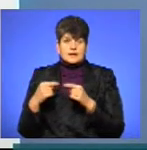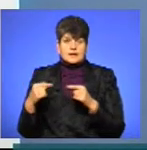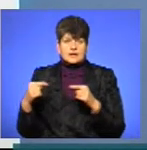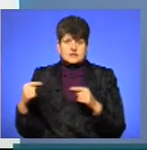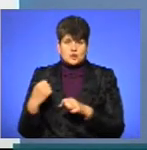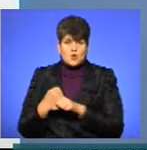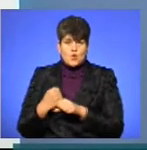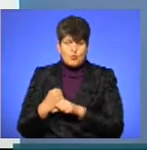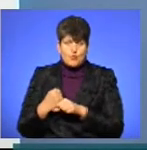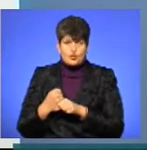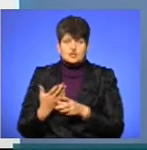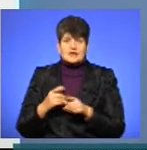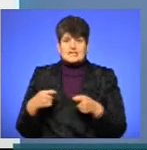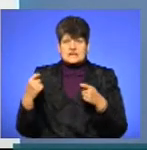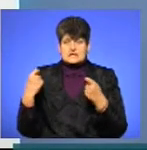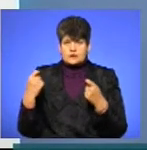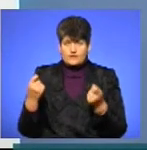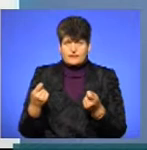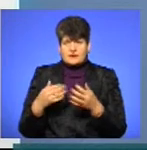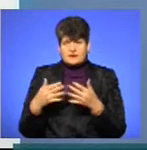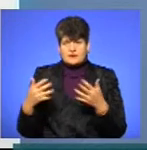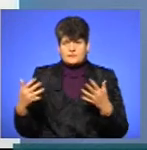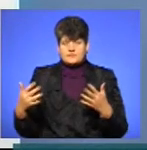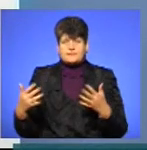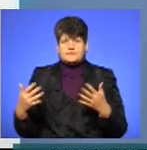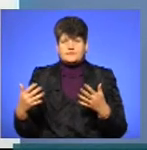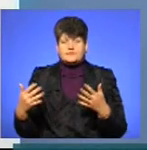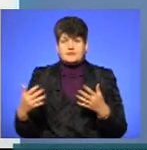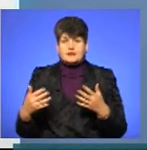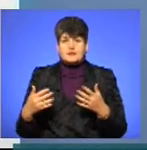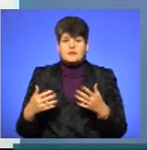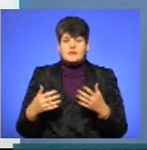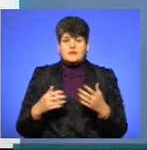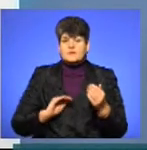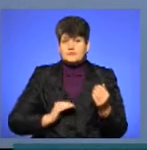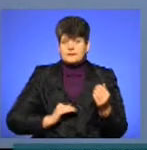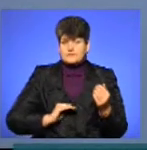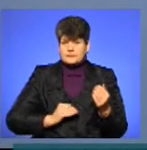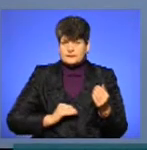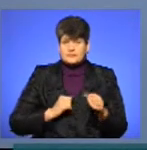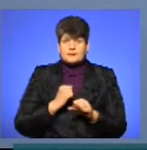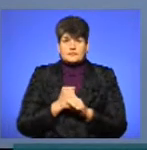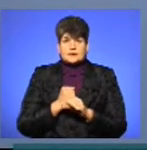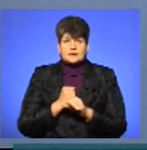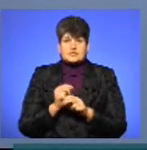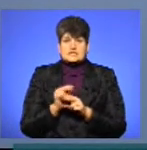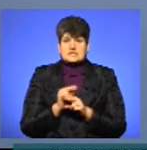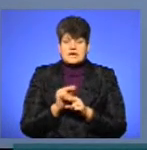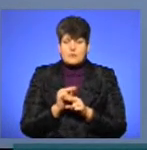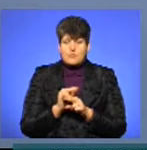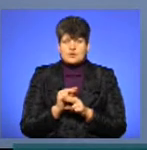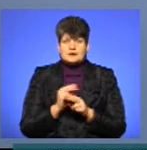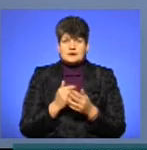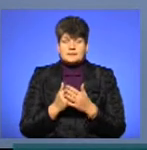робочі, їздові та інші отакі. В комерційних структурах працюють. Це ремонтники,